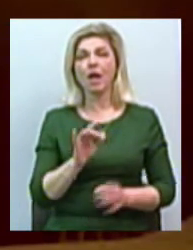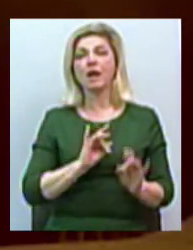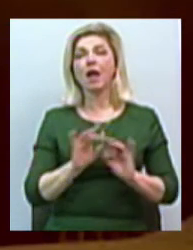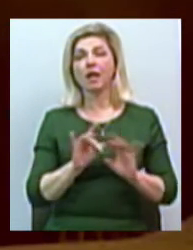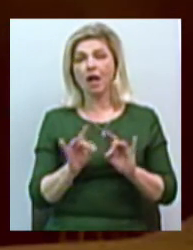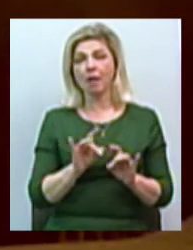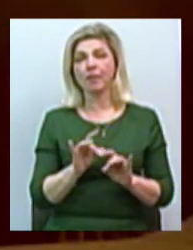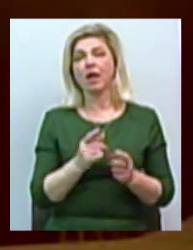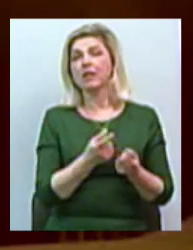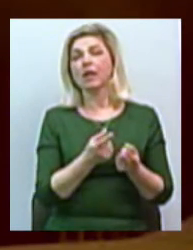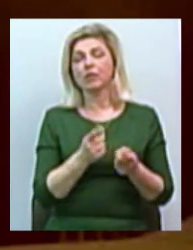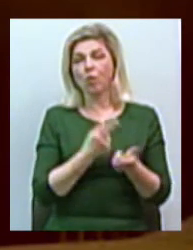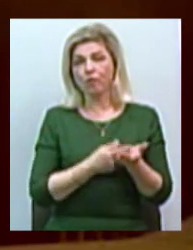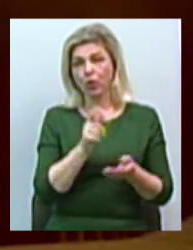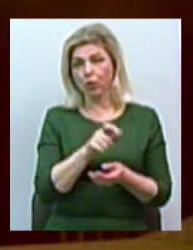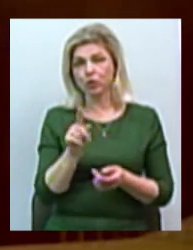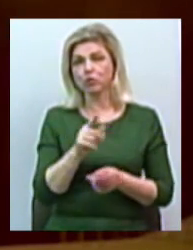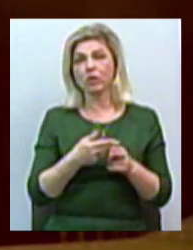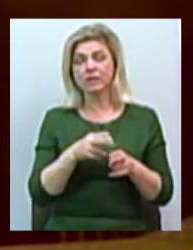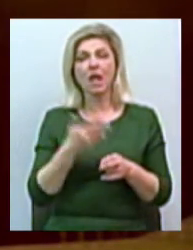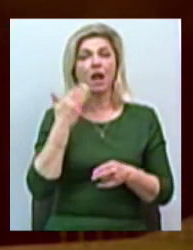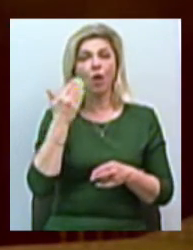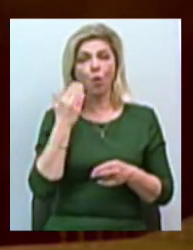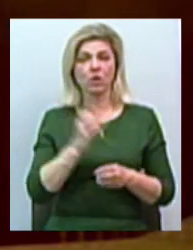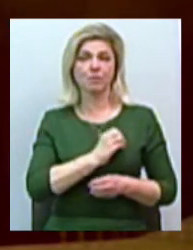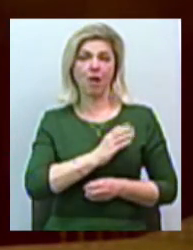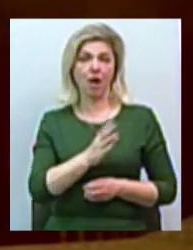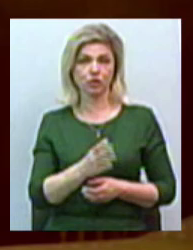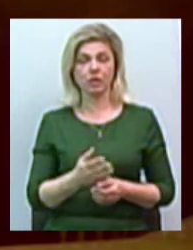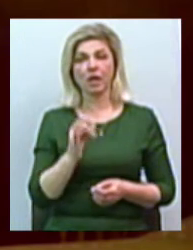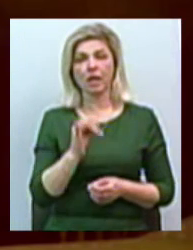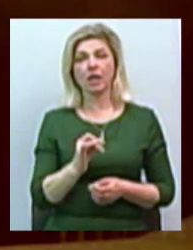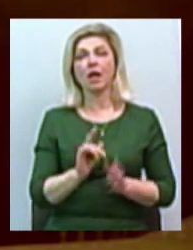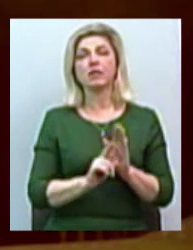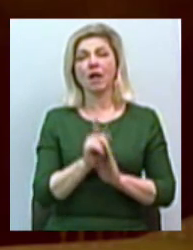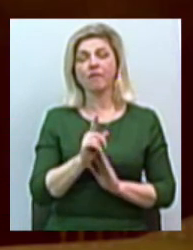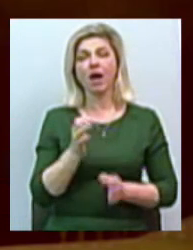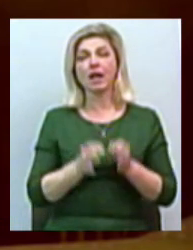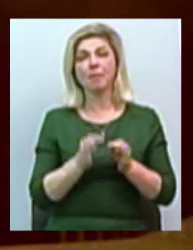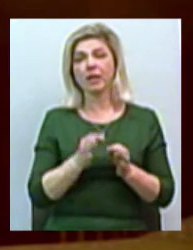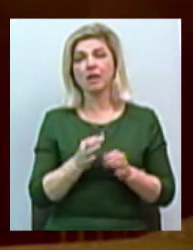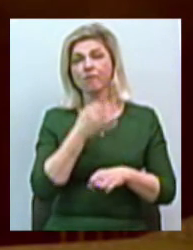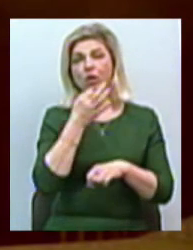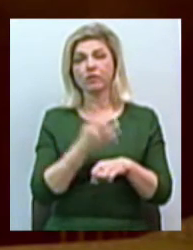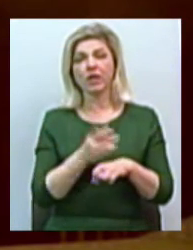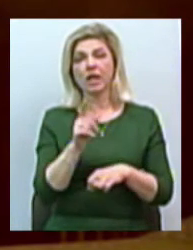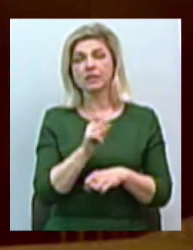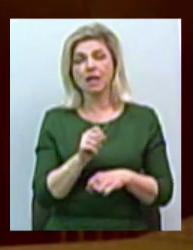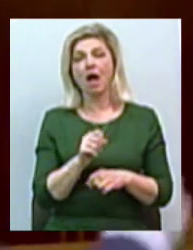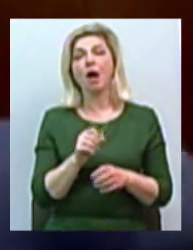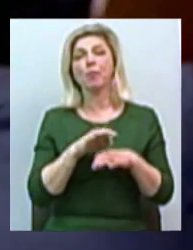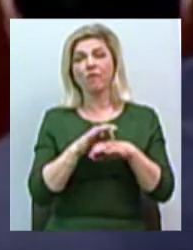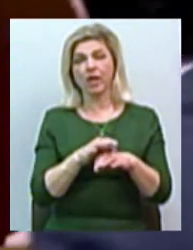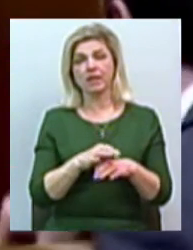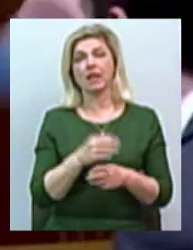що азартні ігри – це спосіб легкого збагачення. Запроваджується кримінальна відповідальність за проведення азартних ігор без ліцензії.